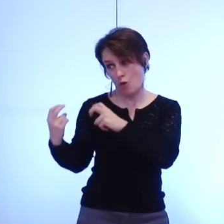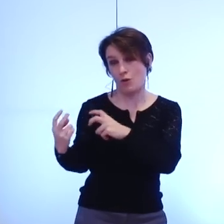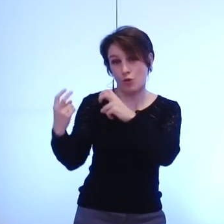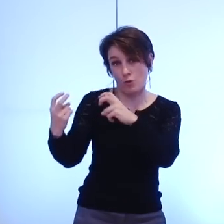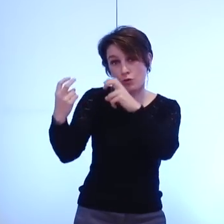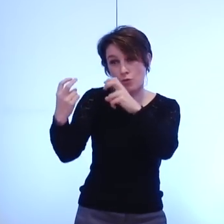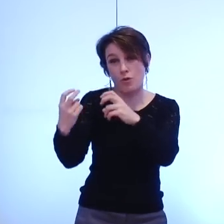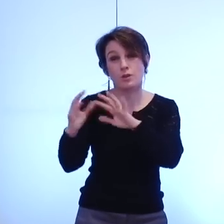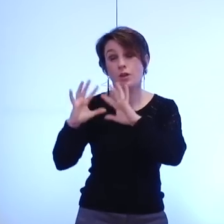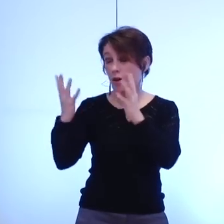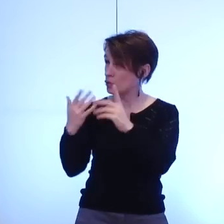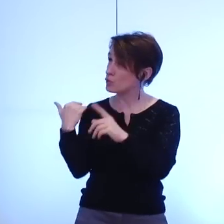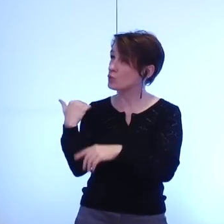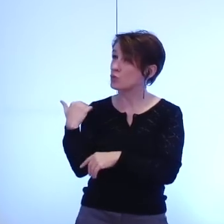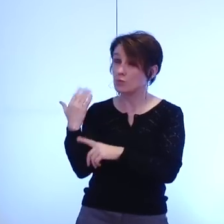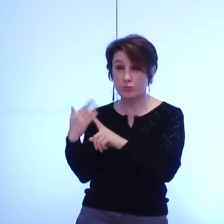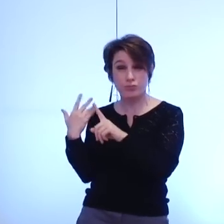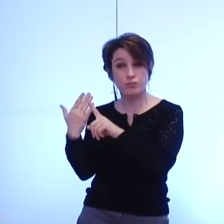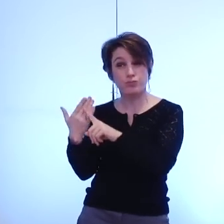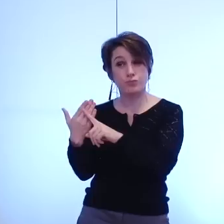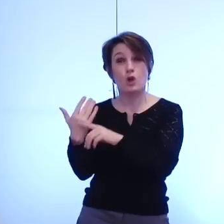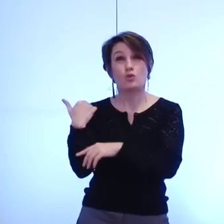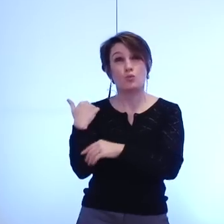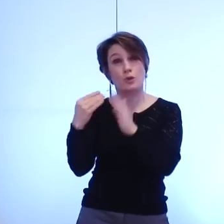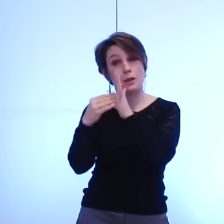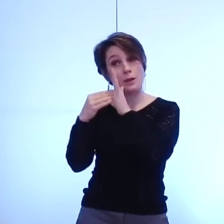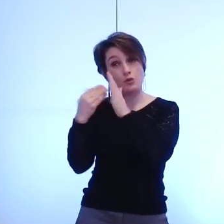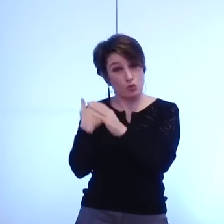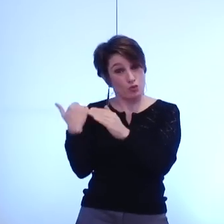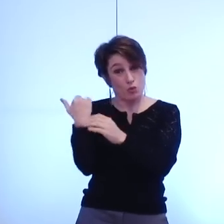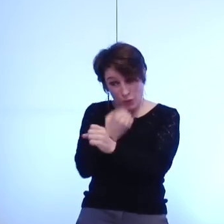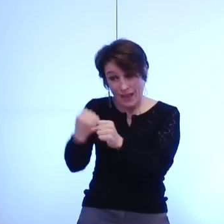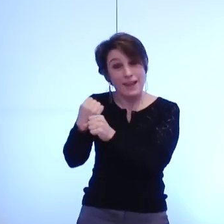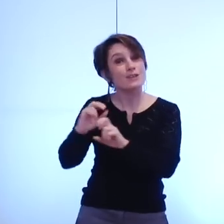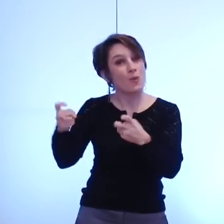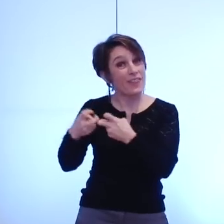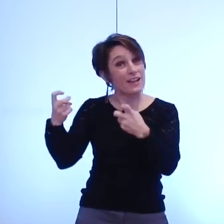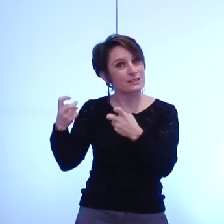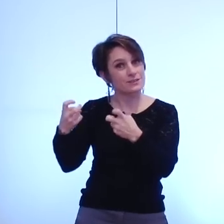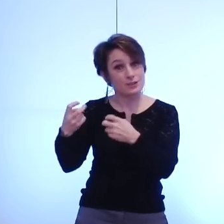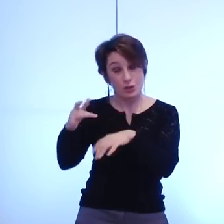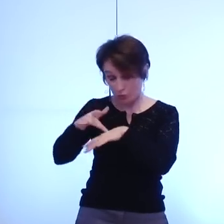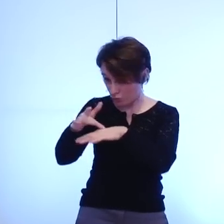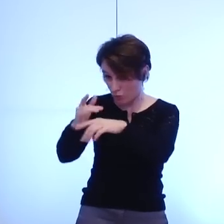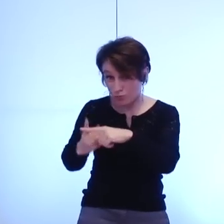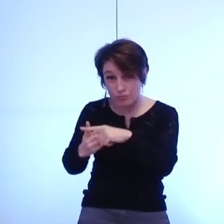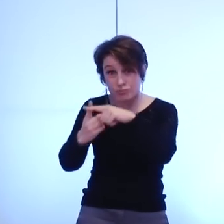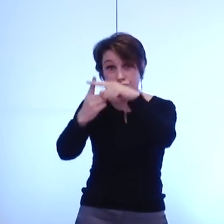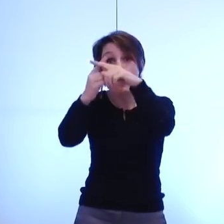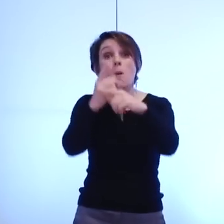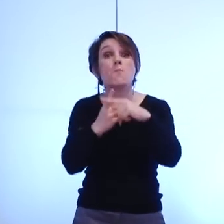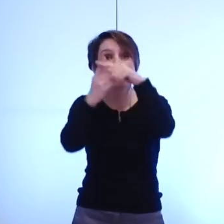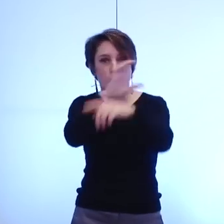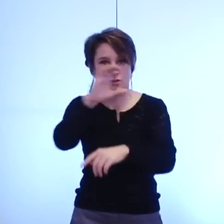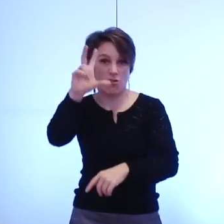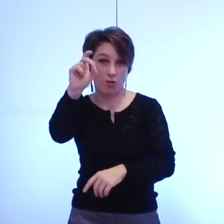130% pour les grenoblois depuis sa création le deuxième indice c'est